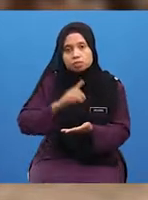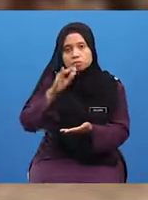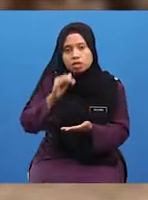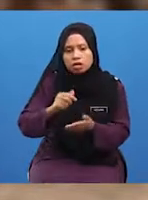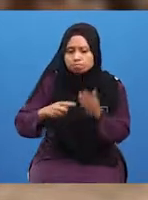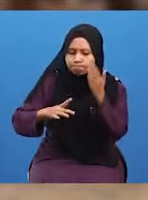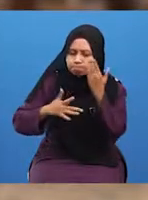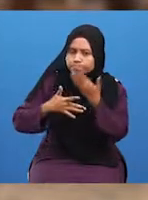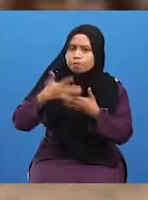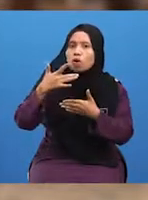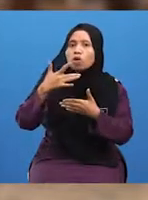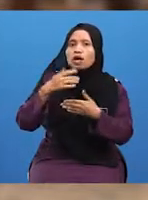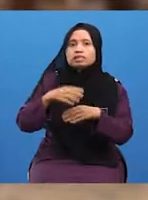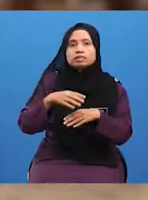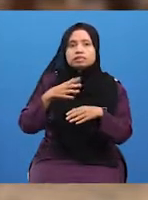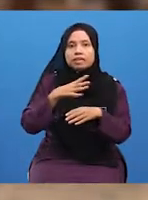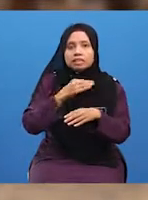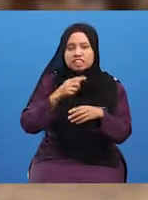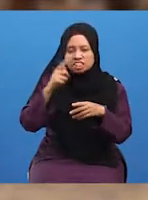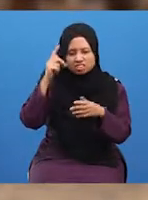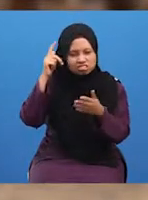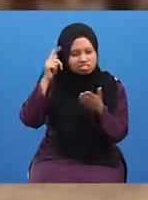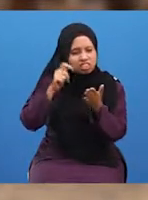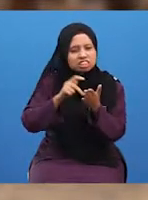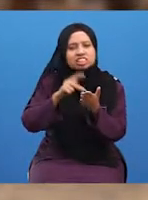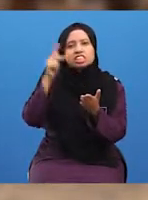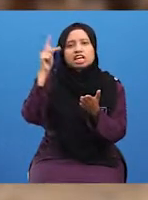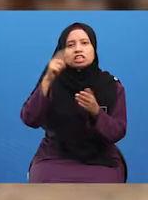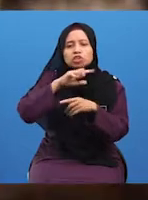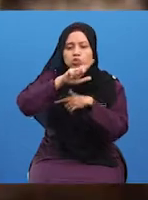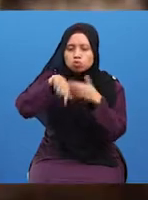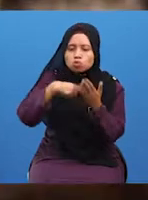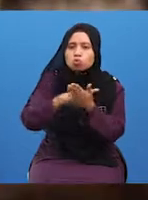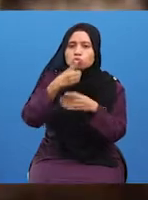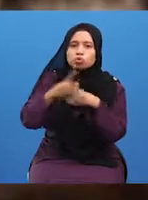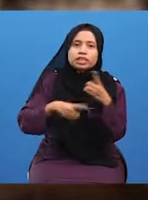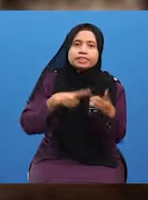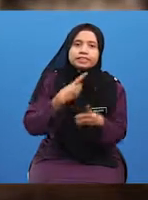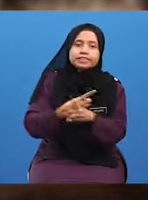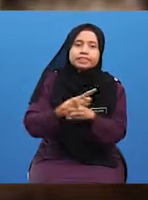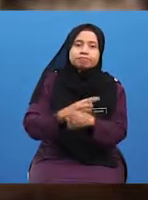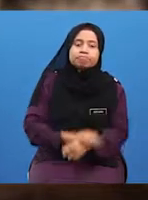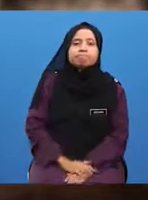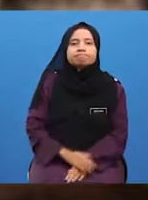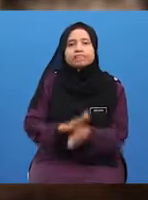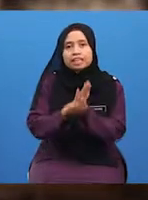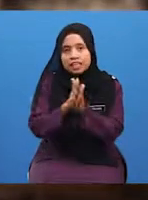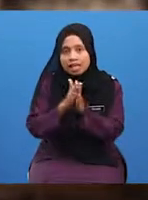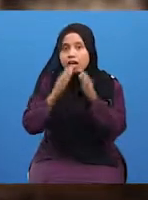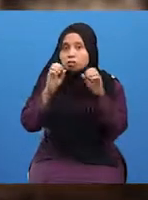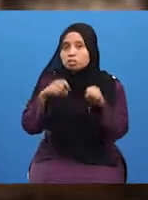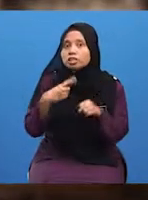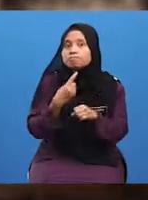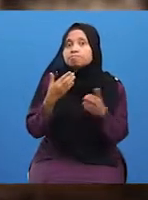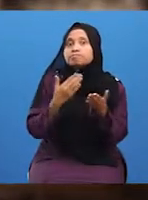terawal serta terkenal di seluruh dunia. Okey, pelajar semua. Boleh